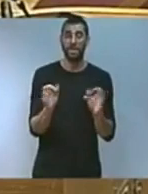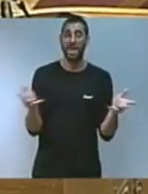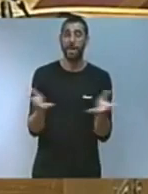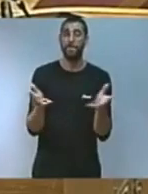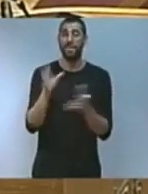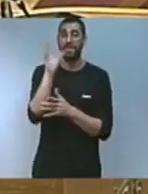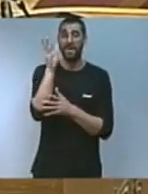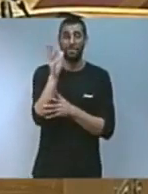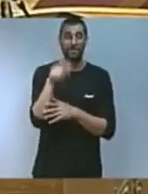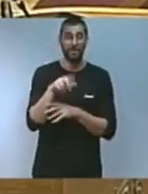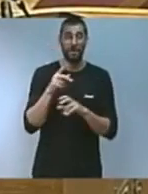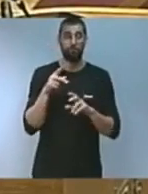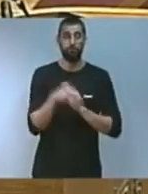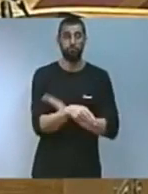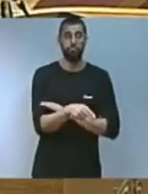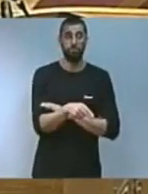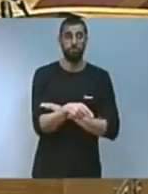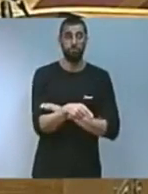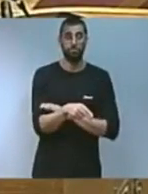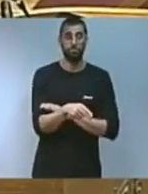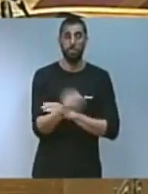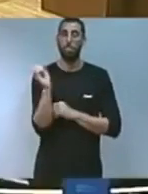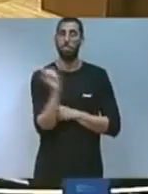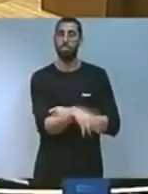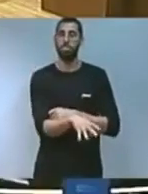no ens podem permetre aquest malbaratament